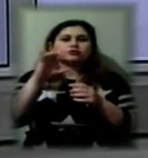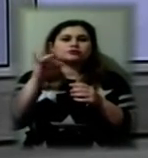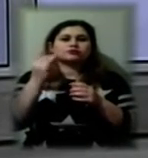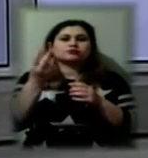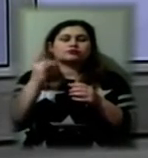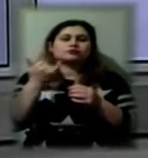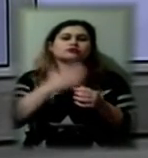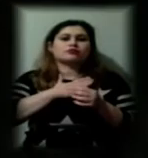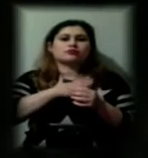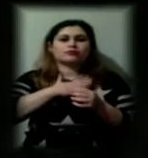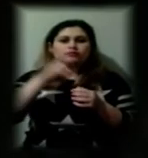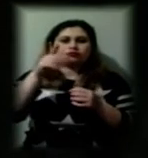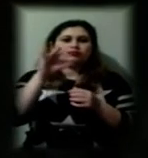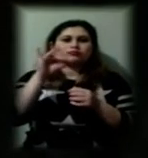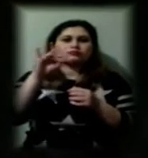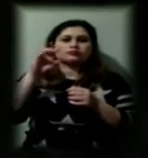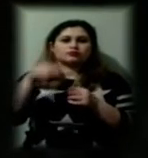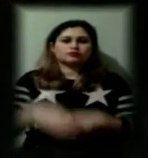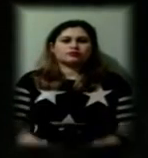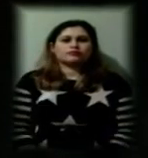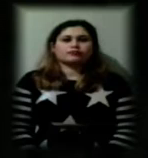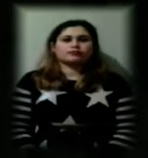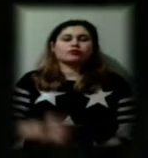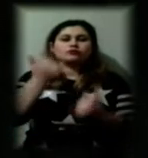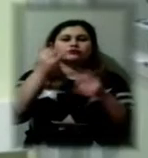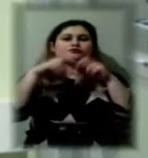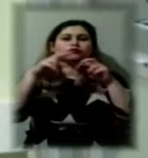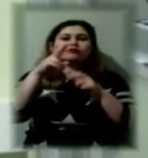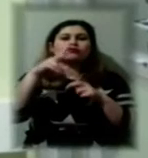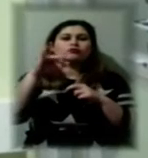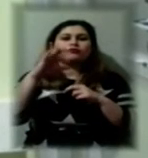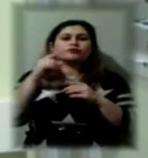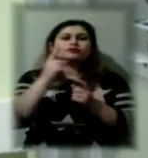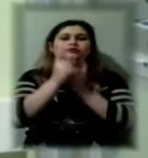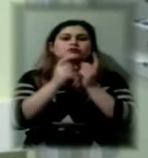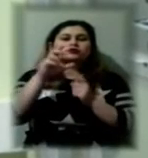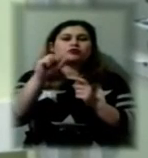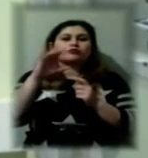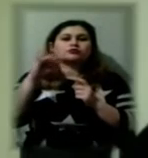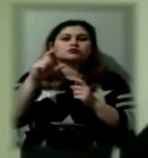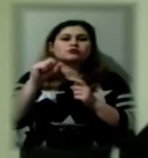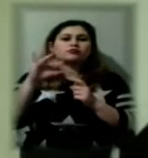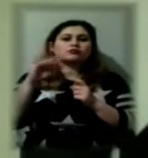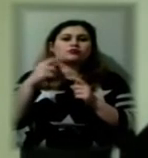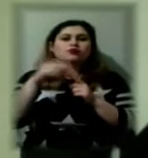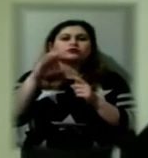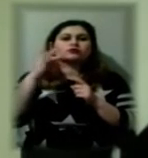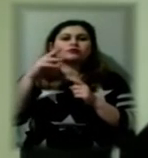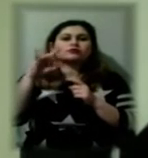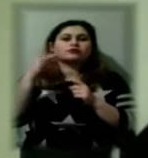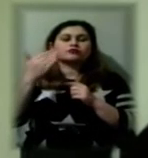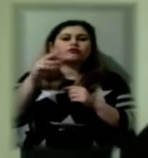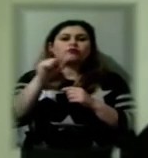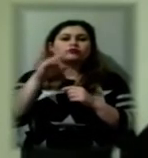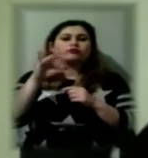Олефір. Під час розгляду клопотання про зміну запобіжного заходу Сергію Передирію, його адвокат Ігор Мокін